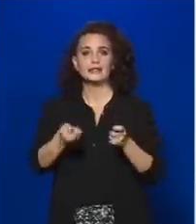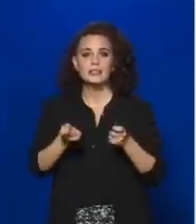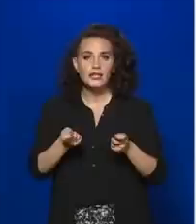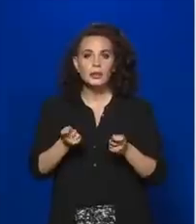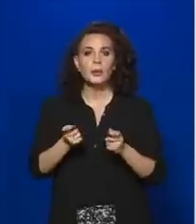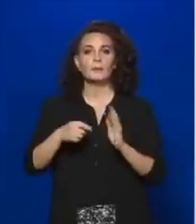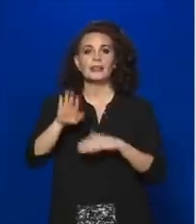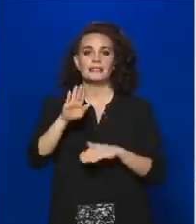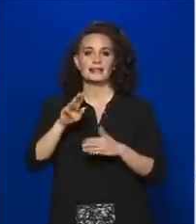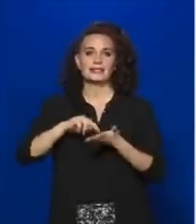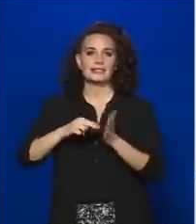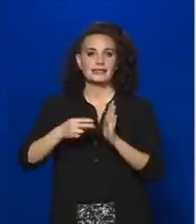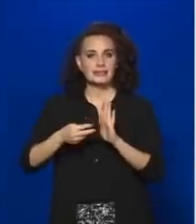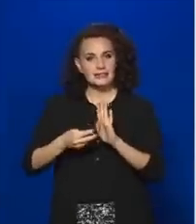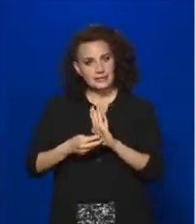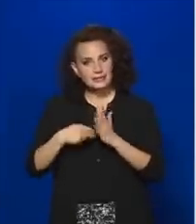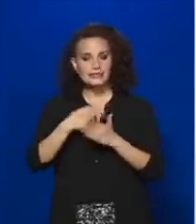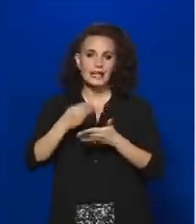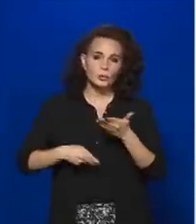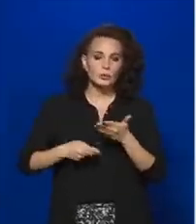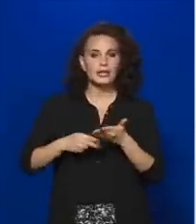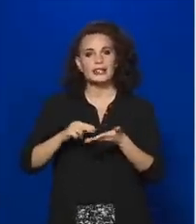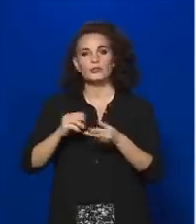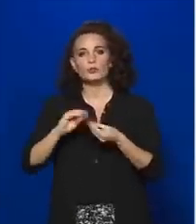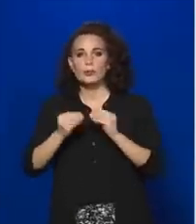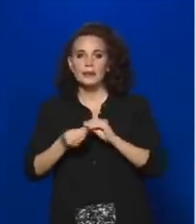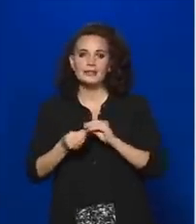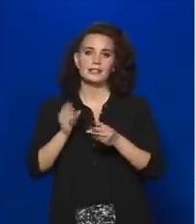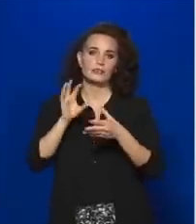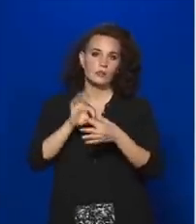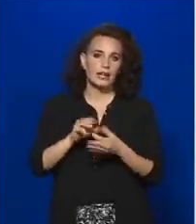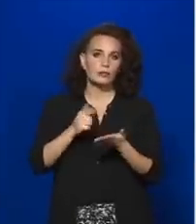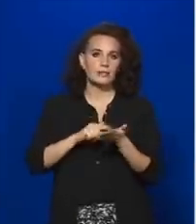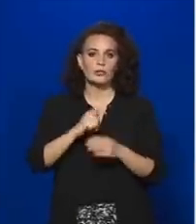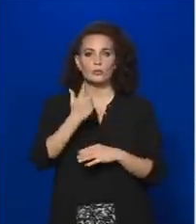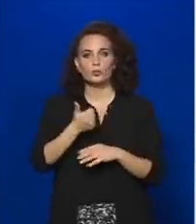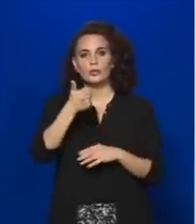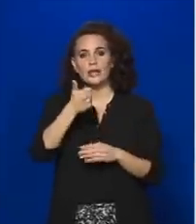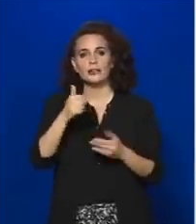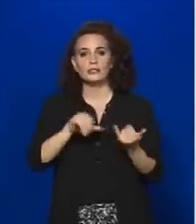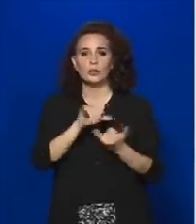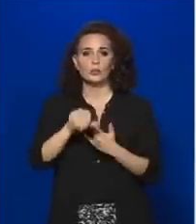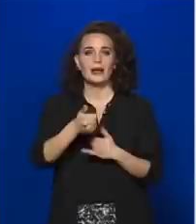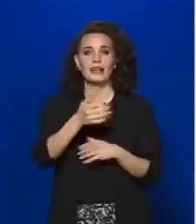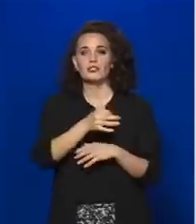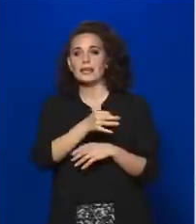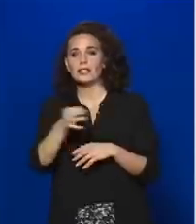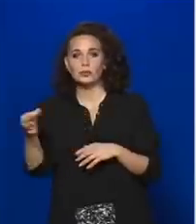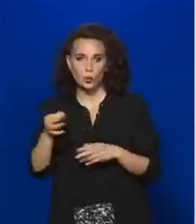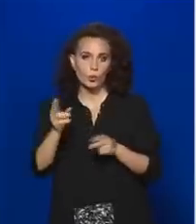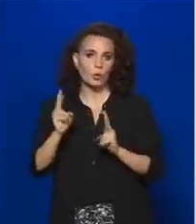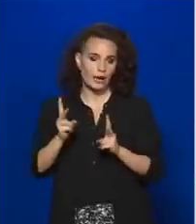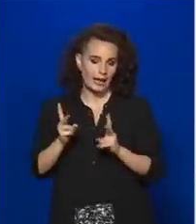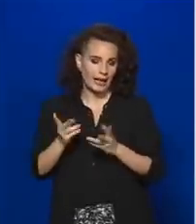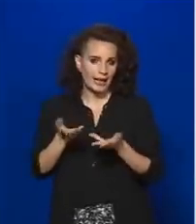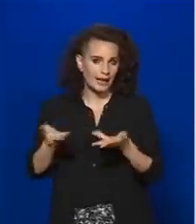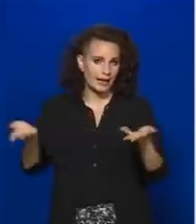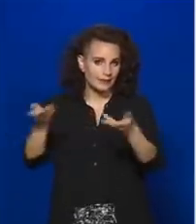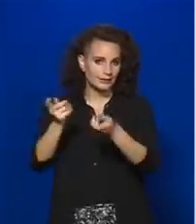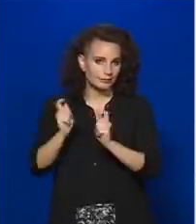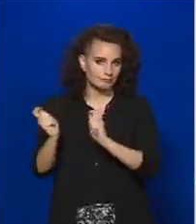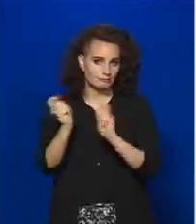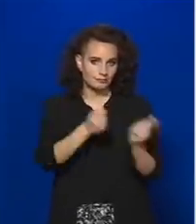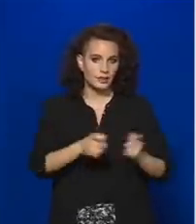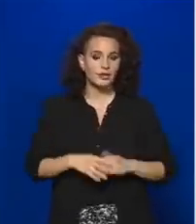szerződés keretében történő üzemeltetésére 2021. január 1-től. Ezek a kikötők